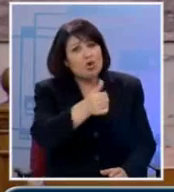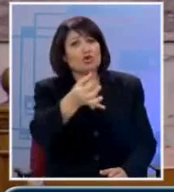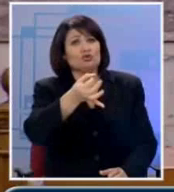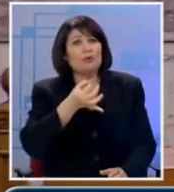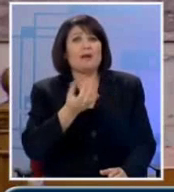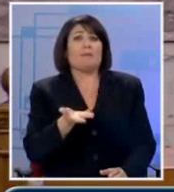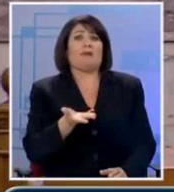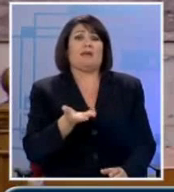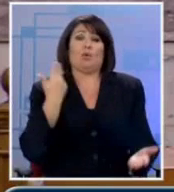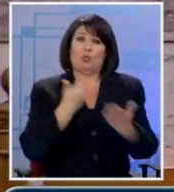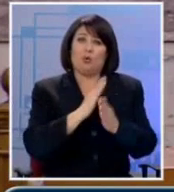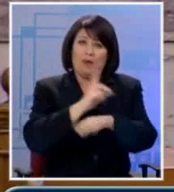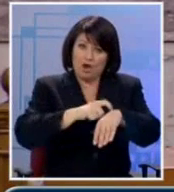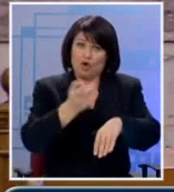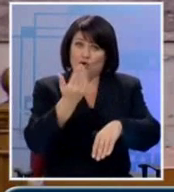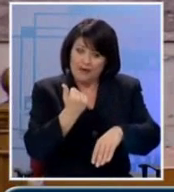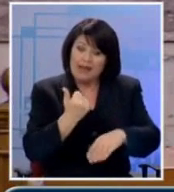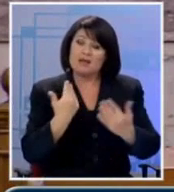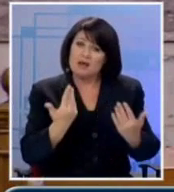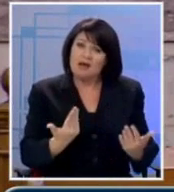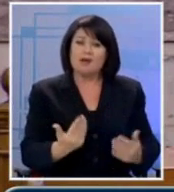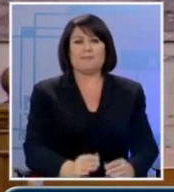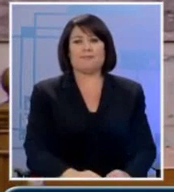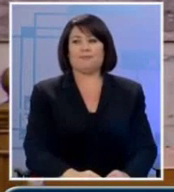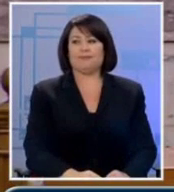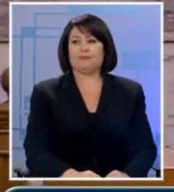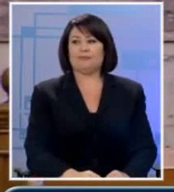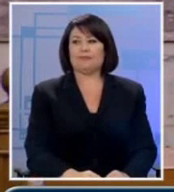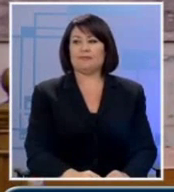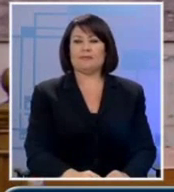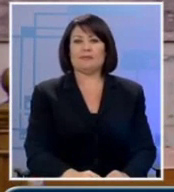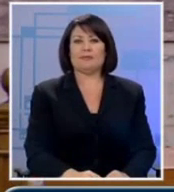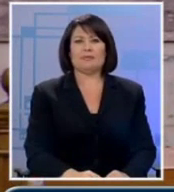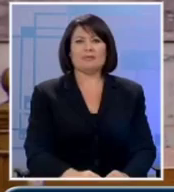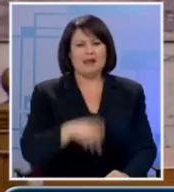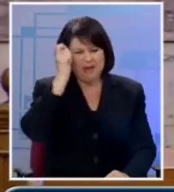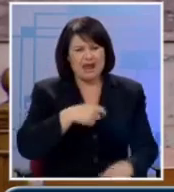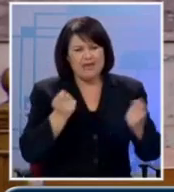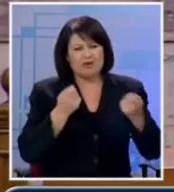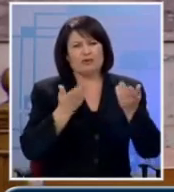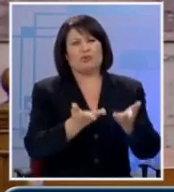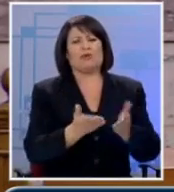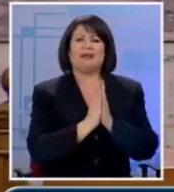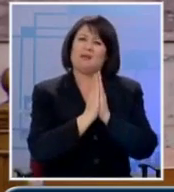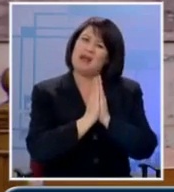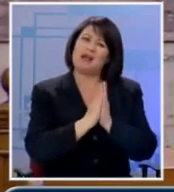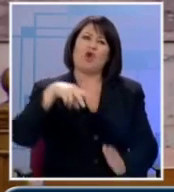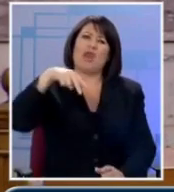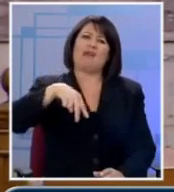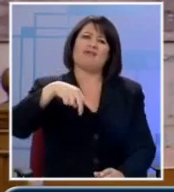παρότι έχεις αντλήσει το χρόνο του... Κύριε Πρόεδρε, είναι αδιακότητα το που συμβαίνει. Κύριε Λαφαζάνη,